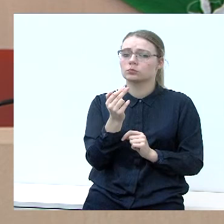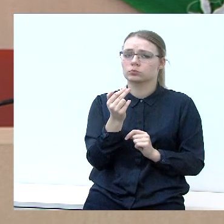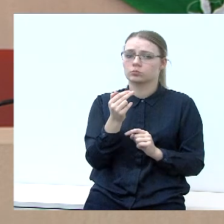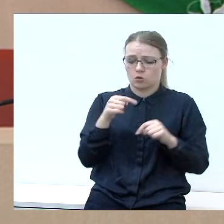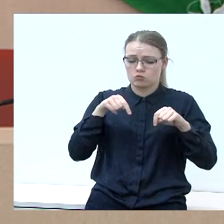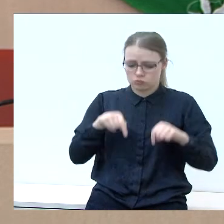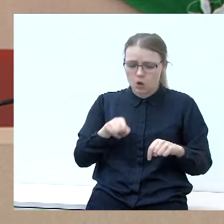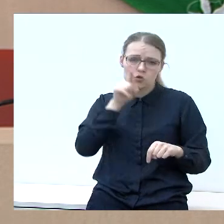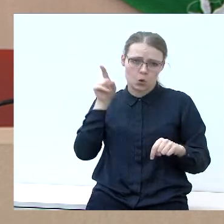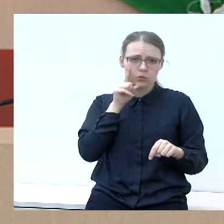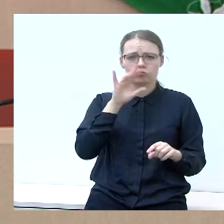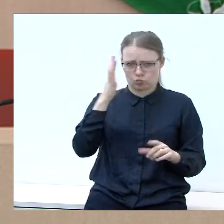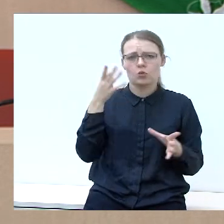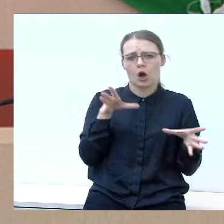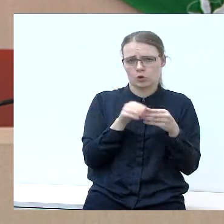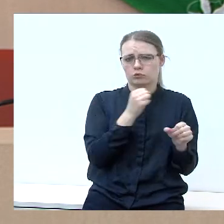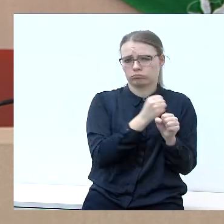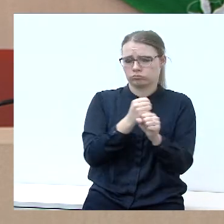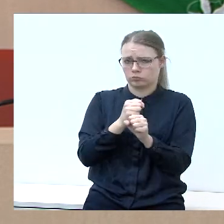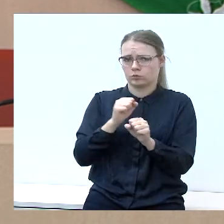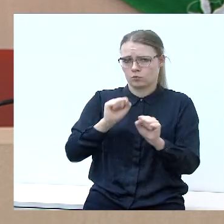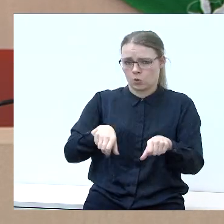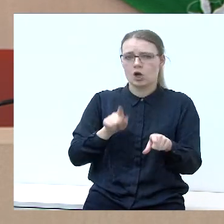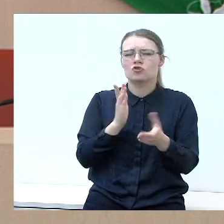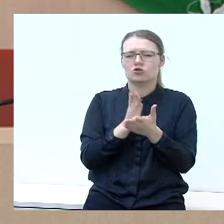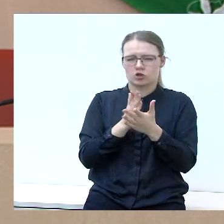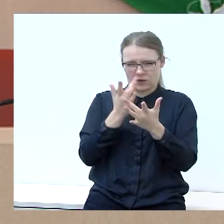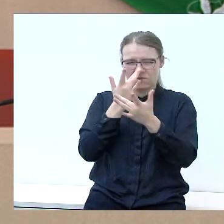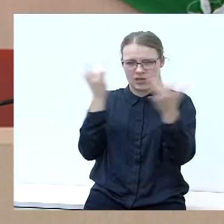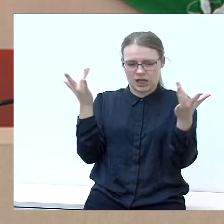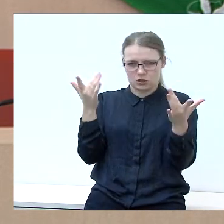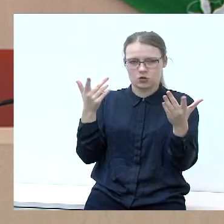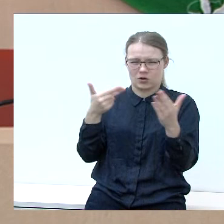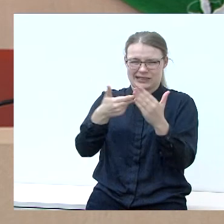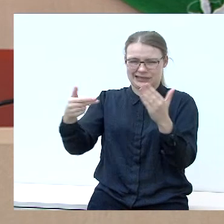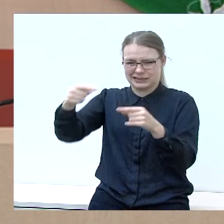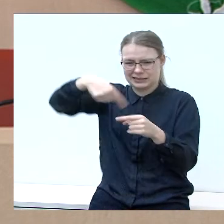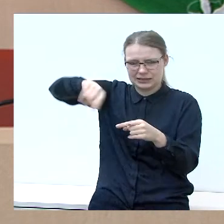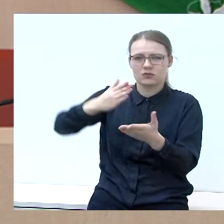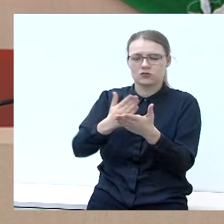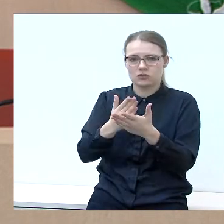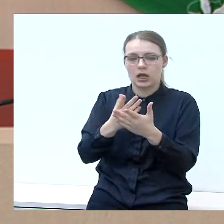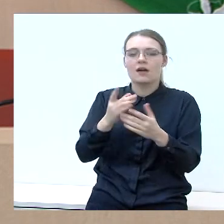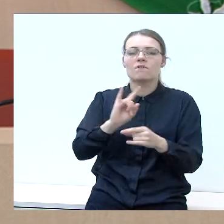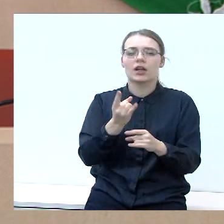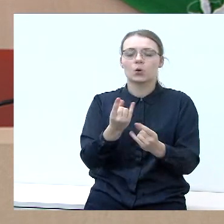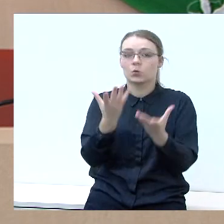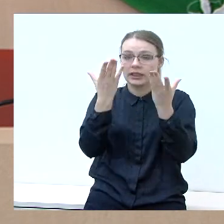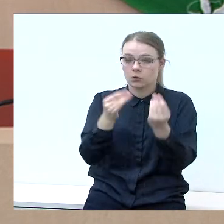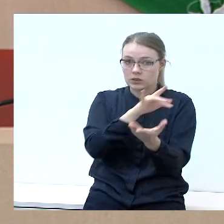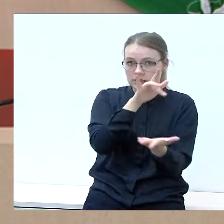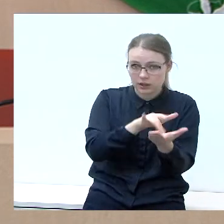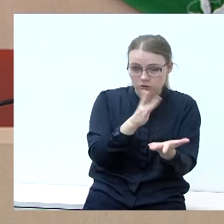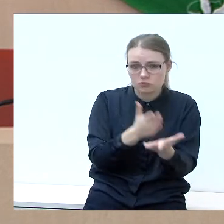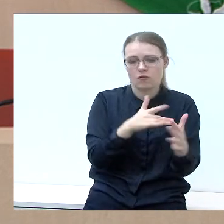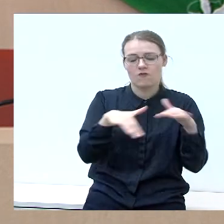jaunimu dirbti, įsteigtos viešosios įstaigos, įsteigti vaikų dienos centrai, vykdomo